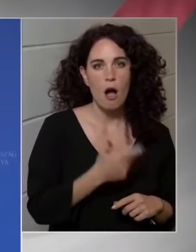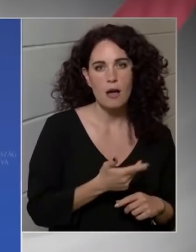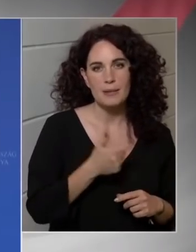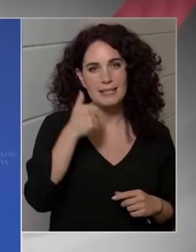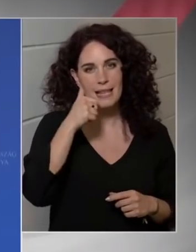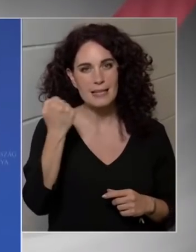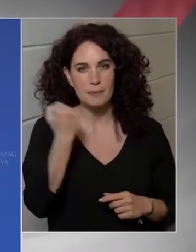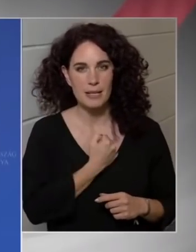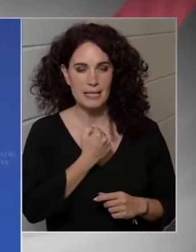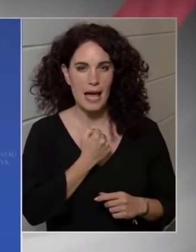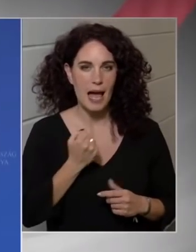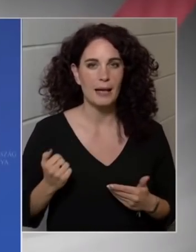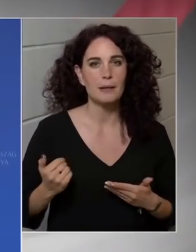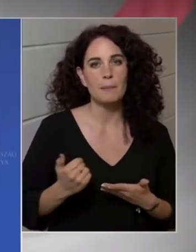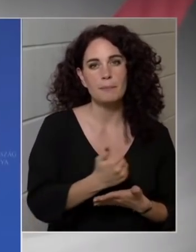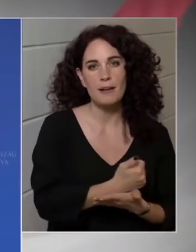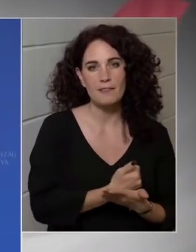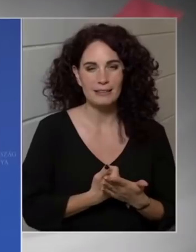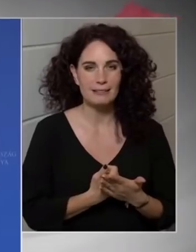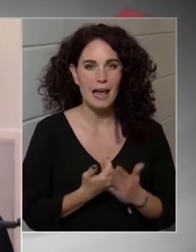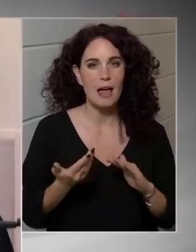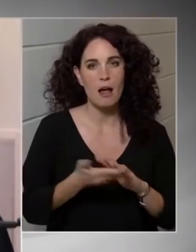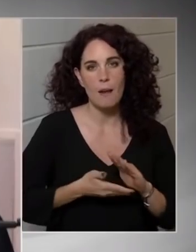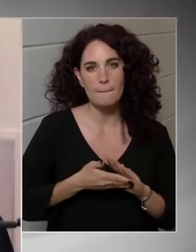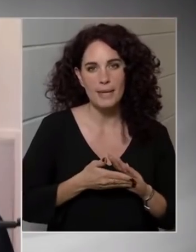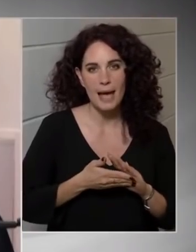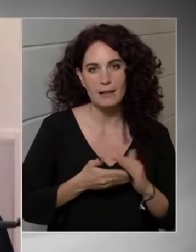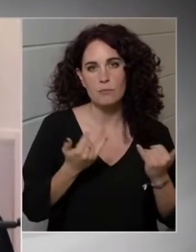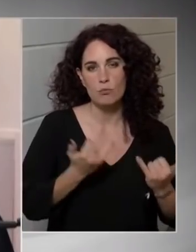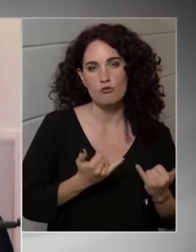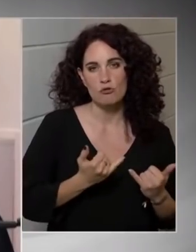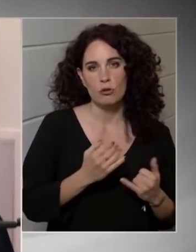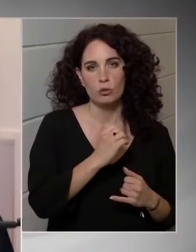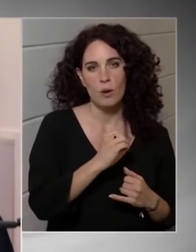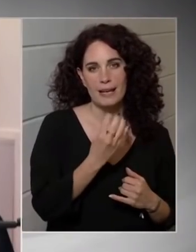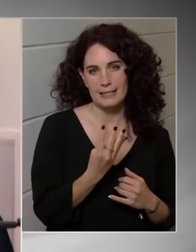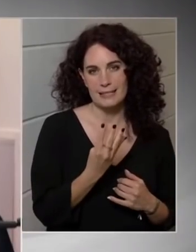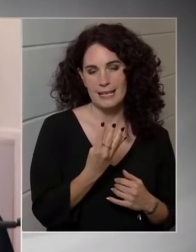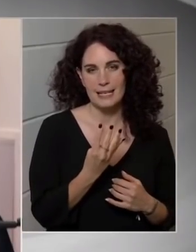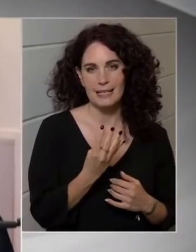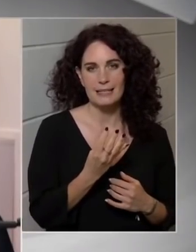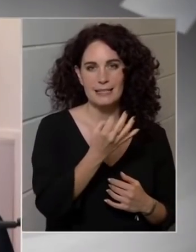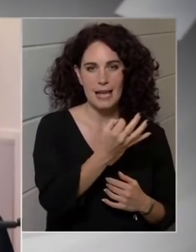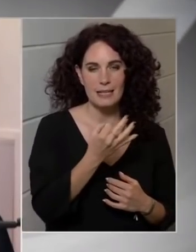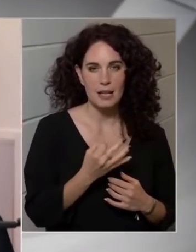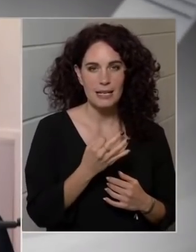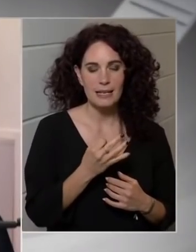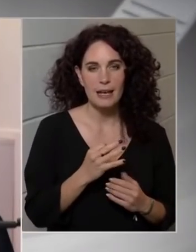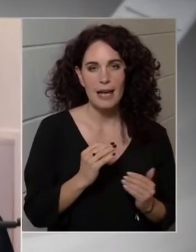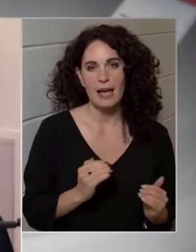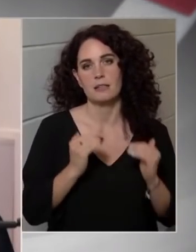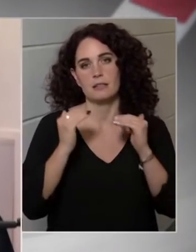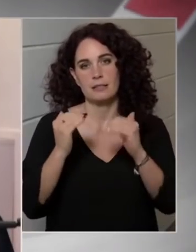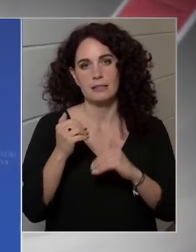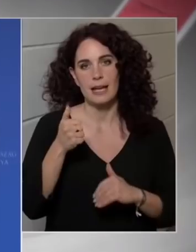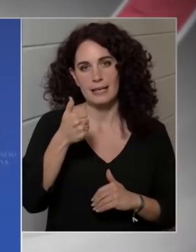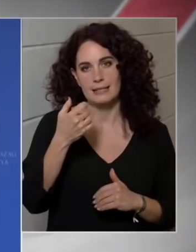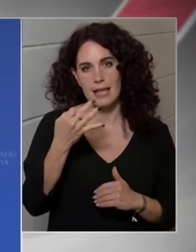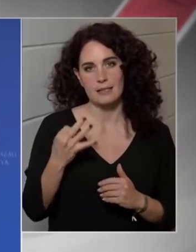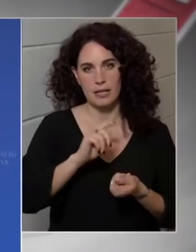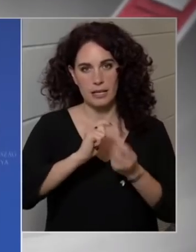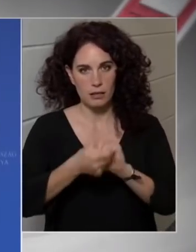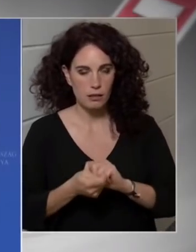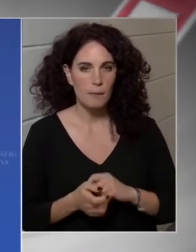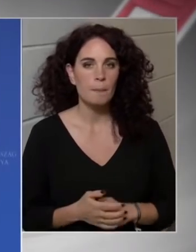milliárd forint közötti árbevételnél a jelenlegi kulcs 0,4%, ez 1%-ra fog módosulni, és az